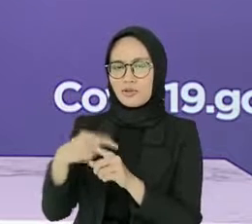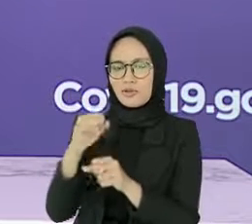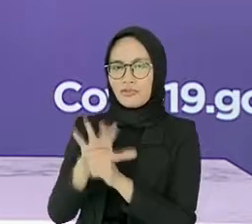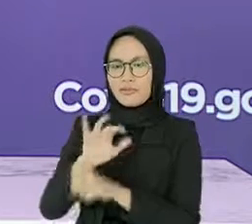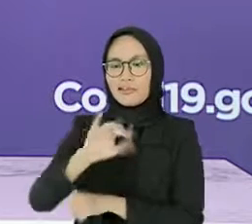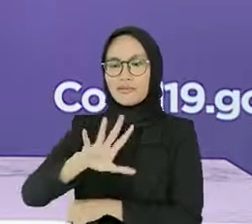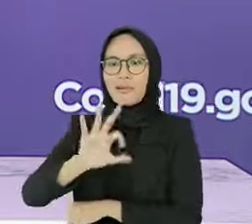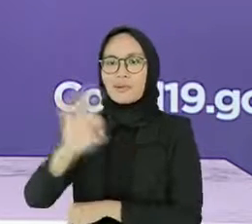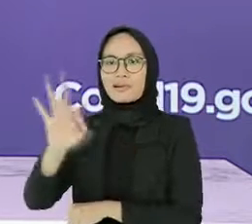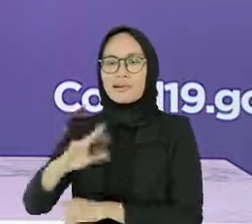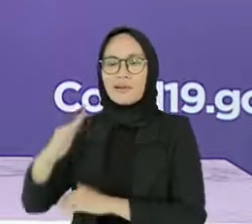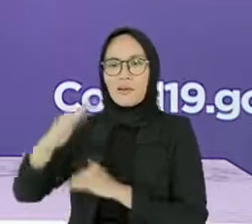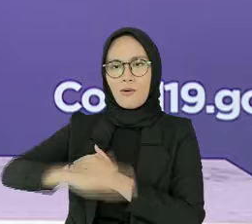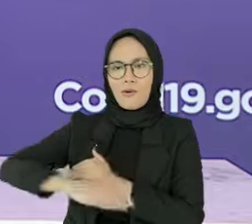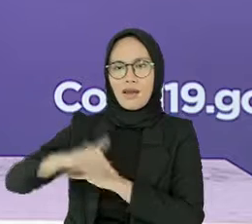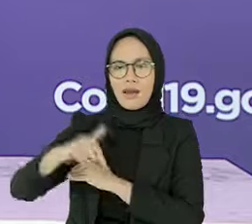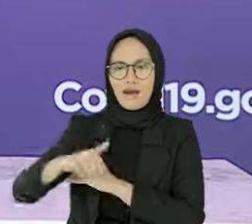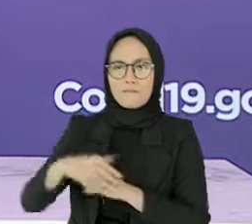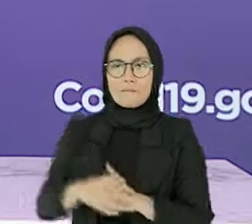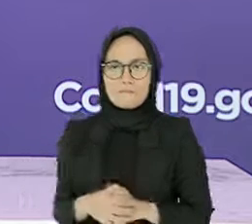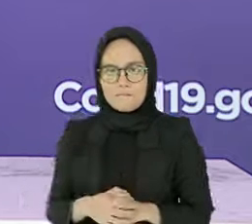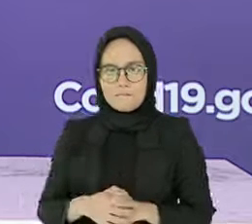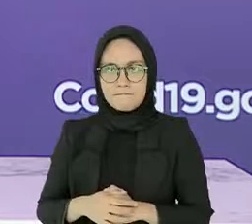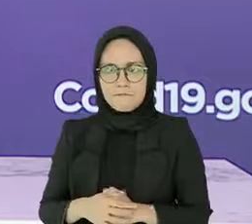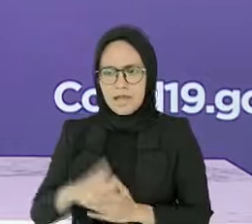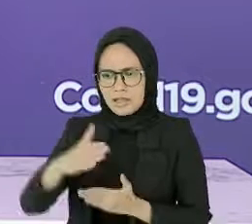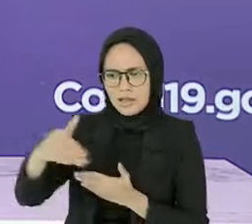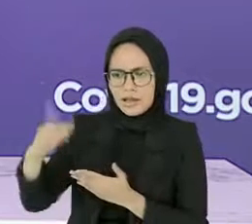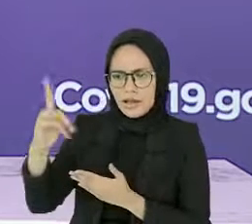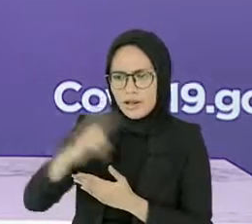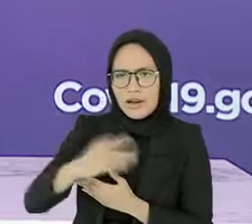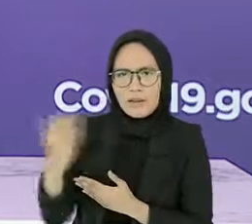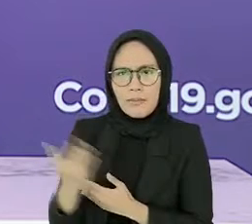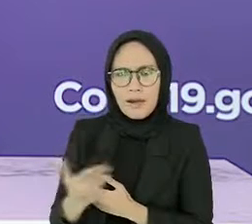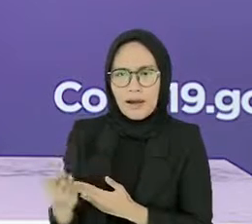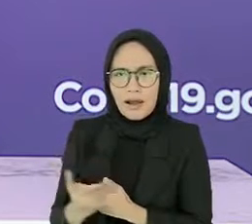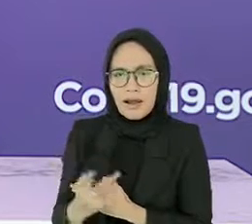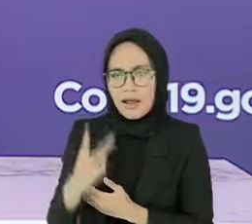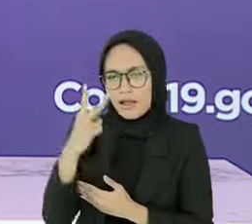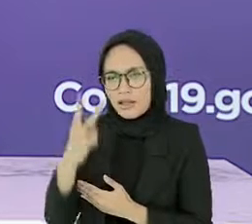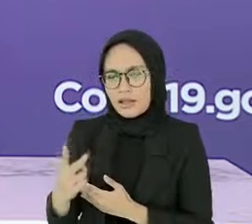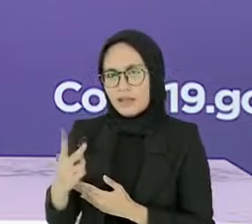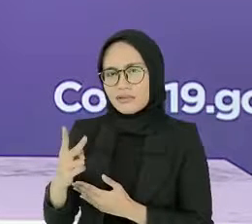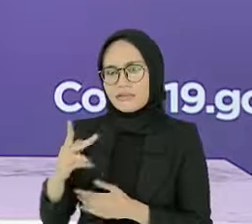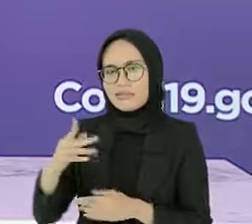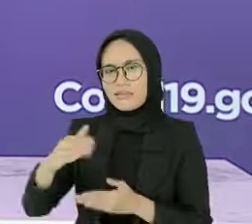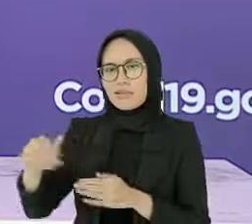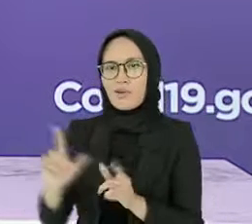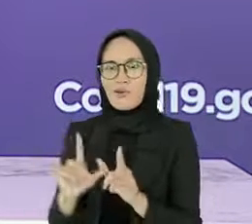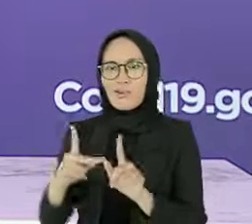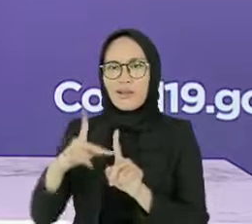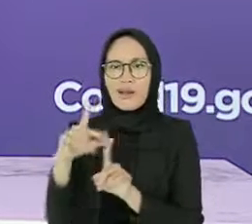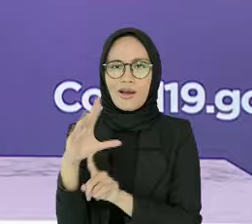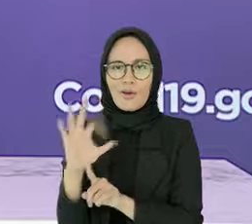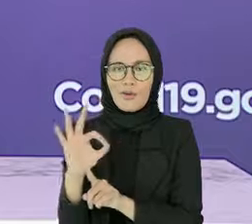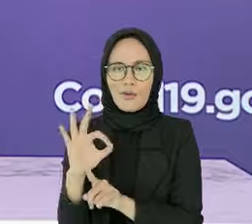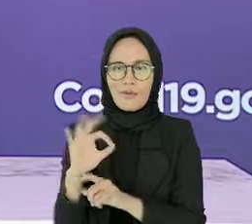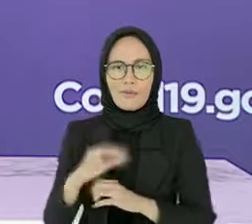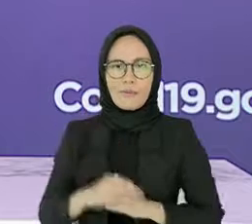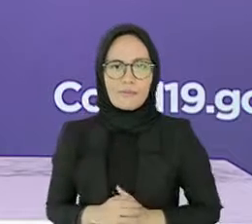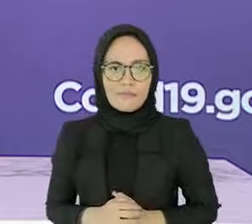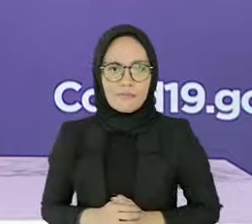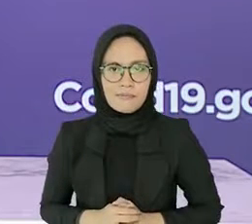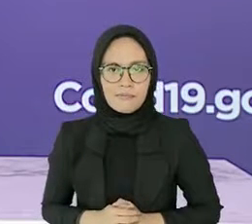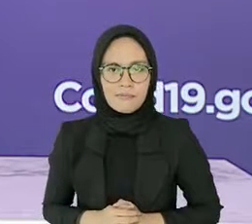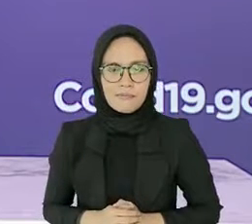didapatkan dari pedoman asesmen oleh BAO, yaitu melihat laju penularan dan kapasitas sistem kesehatan sebuah negara.